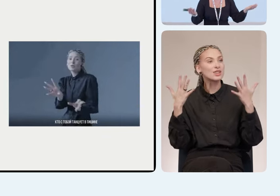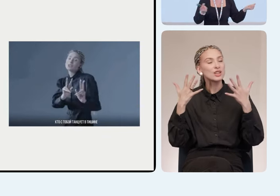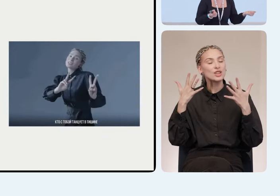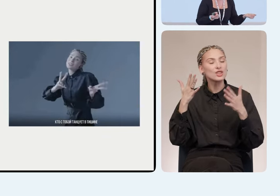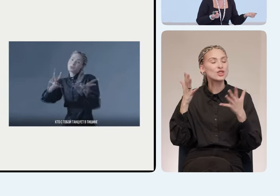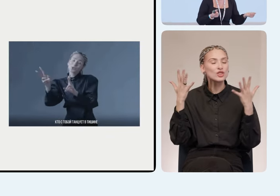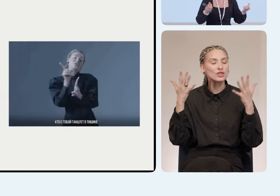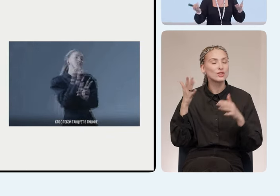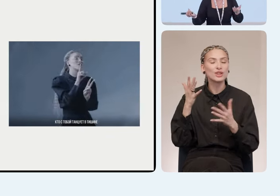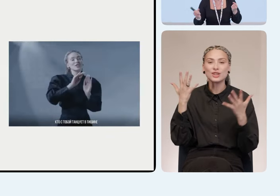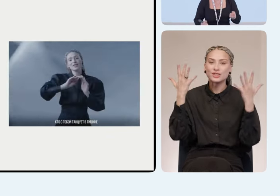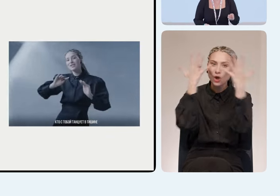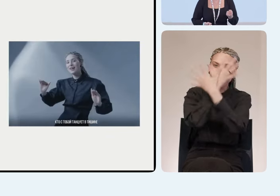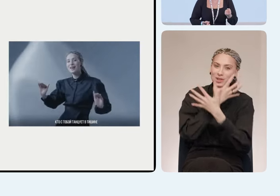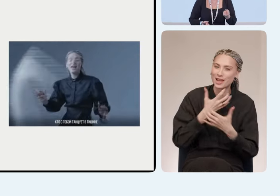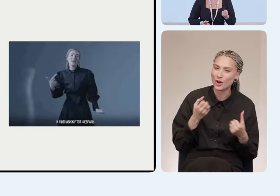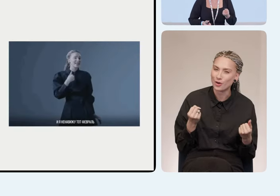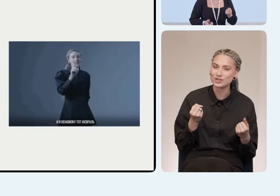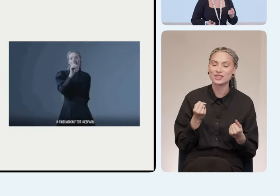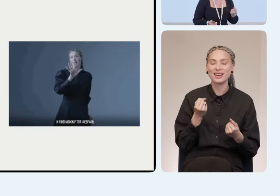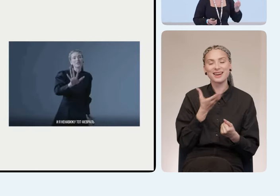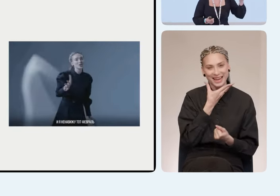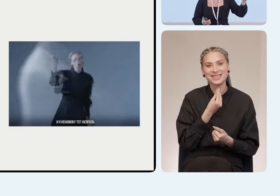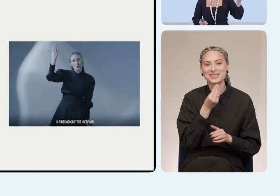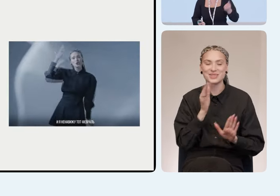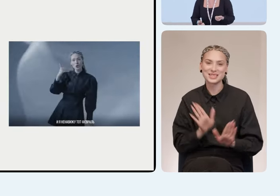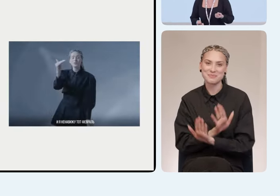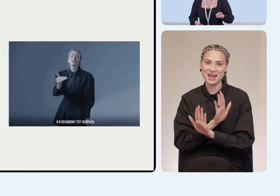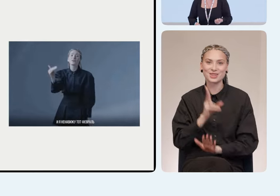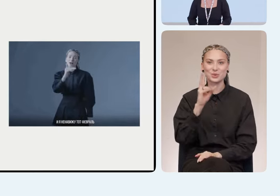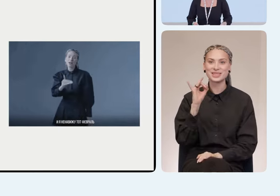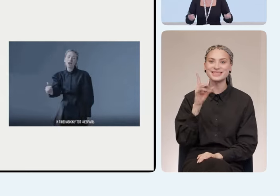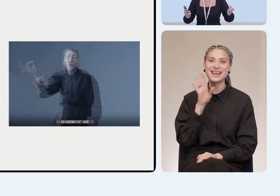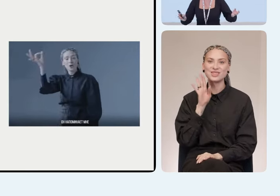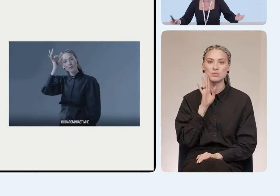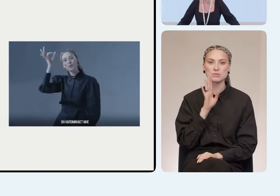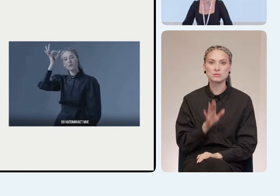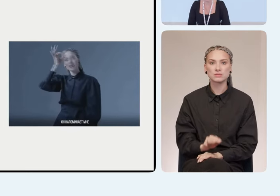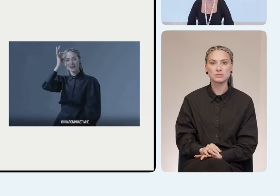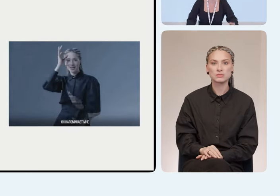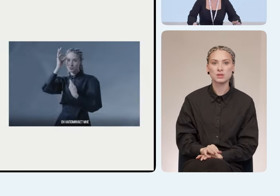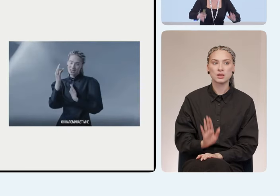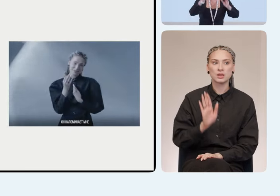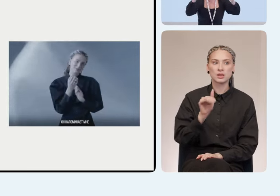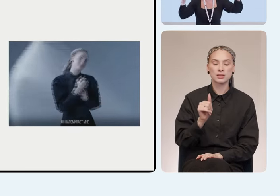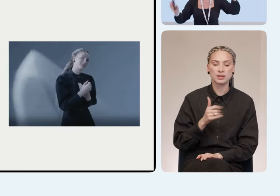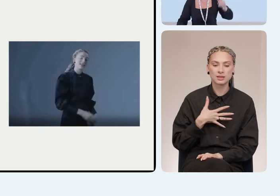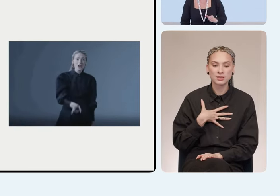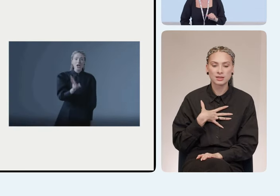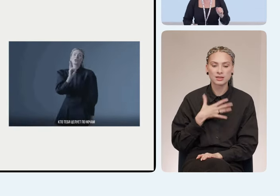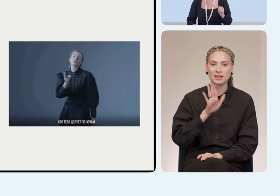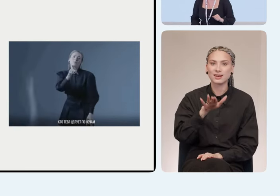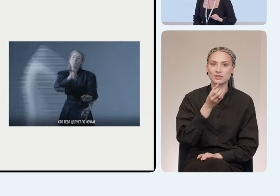Не его песня, но красиво спел. И кто-то из девчонок такие, «Ладно, сейчас «Темная ночь»